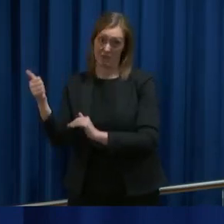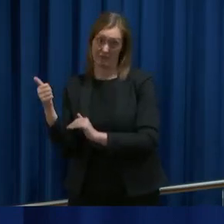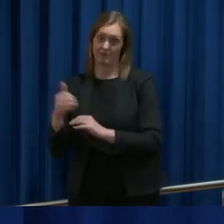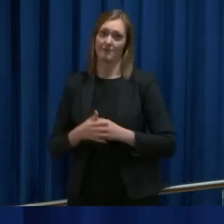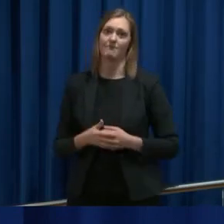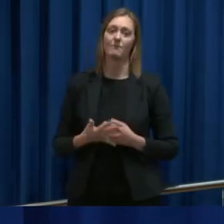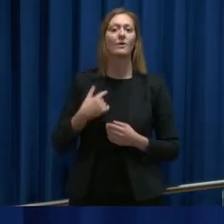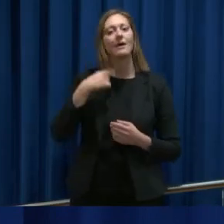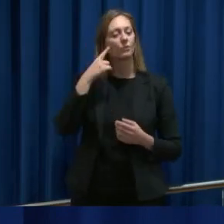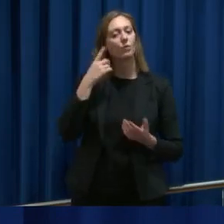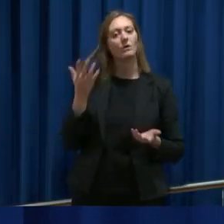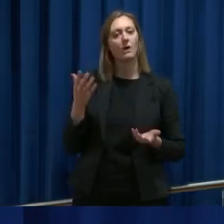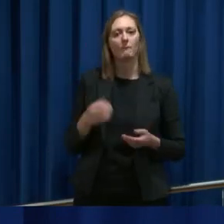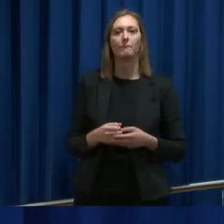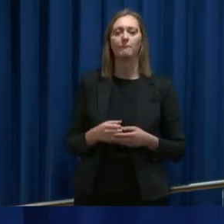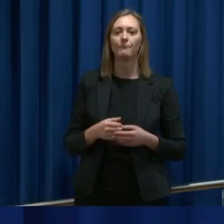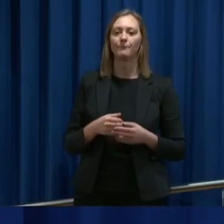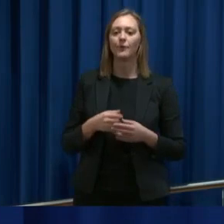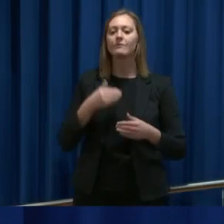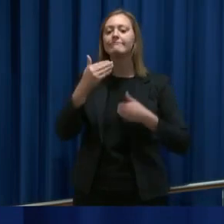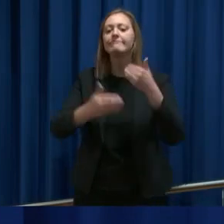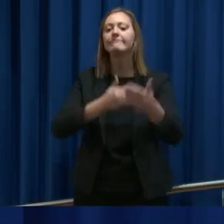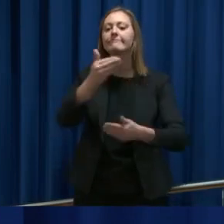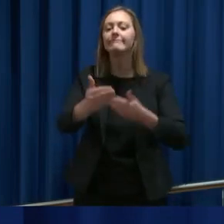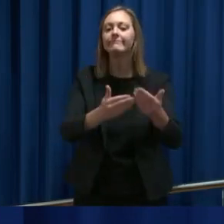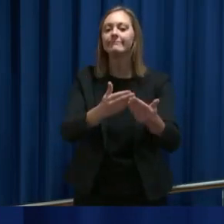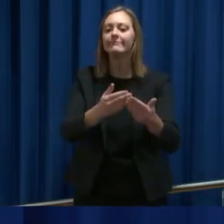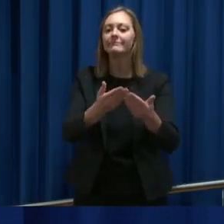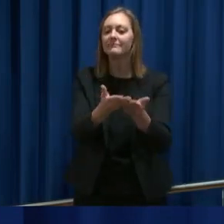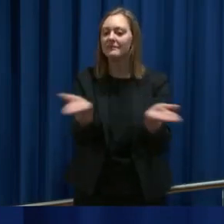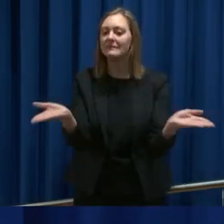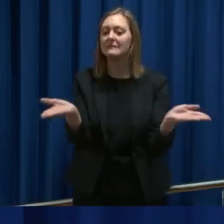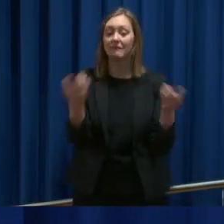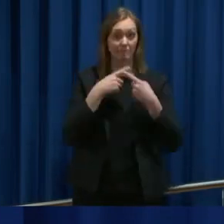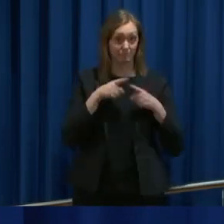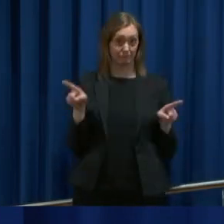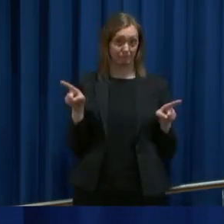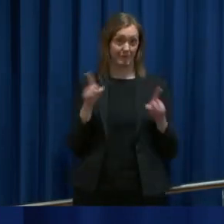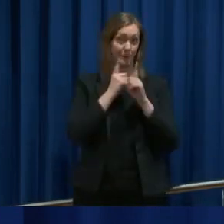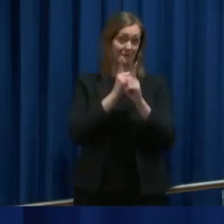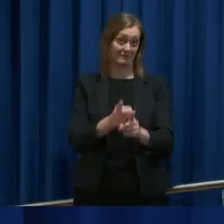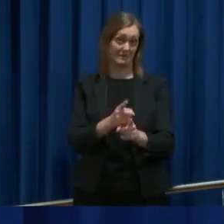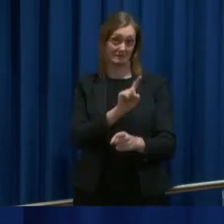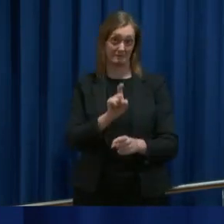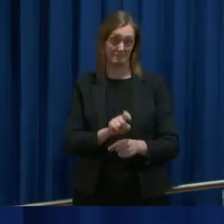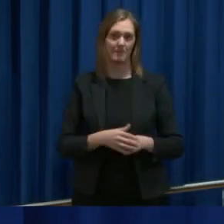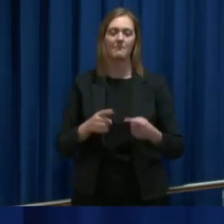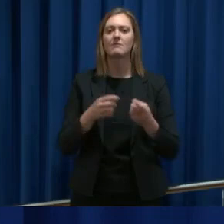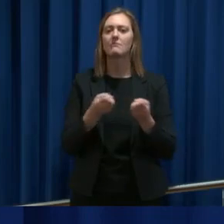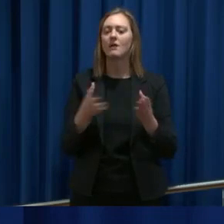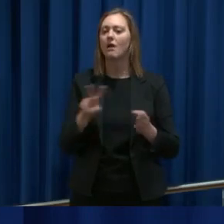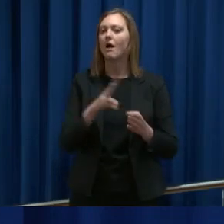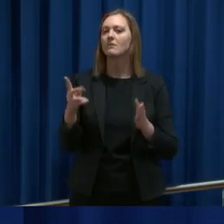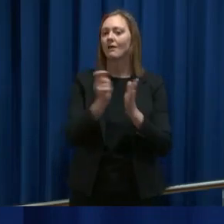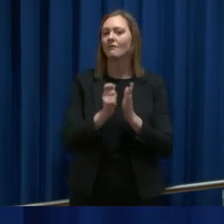jeg, så vil historien vise om det var noen forskjell i forhold til konsekvensen av dette. Men det er jo veldig mange andre